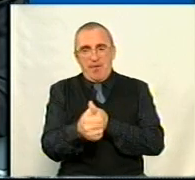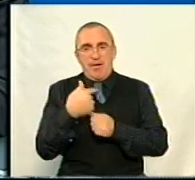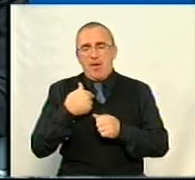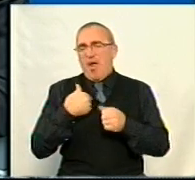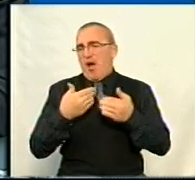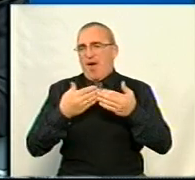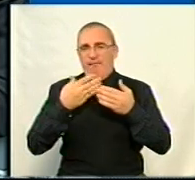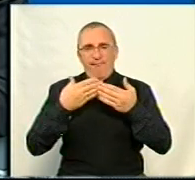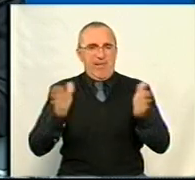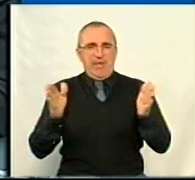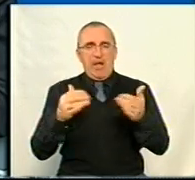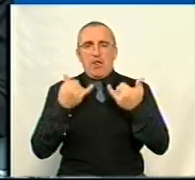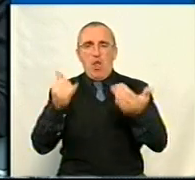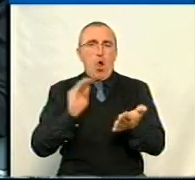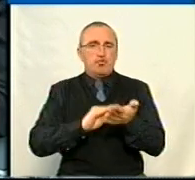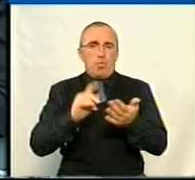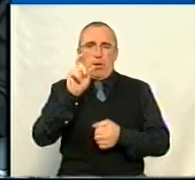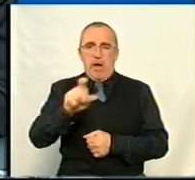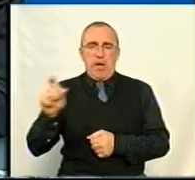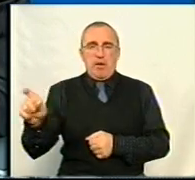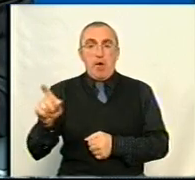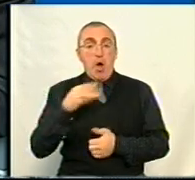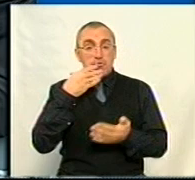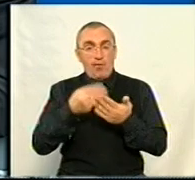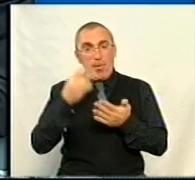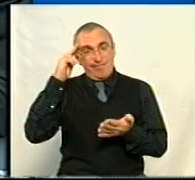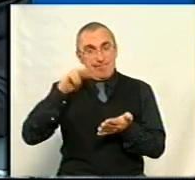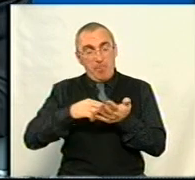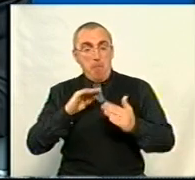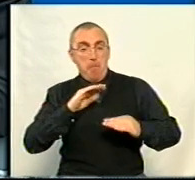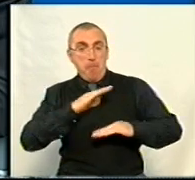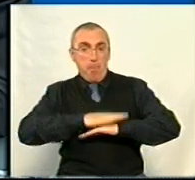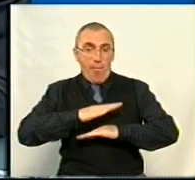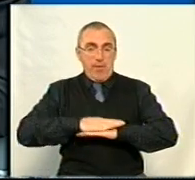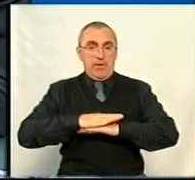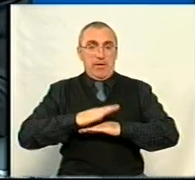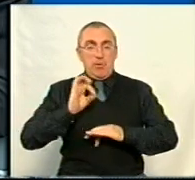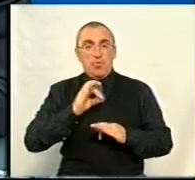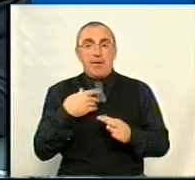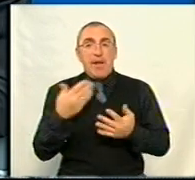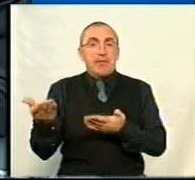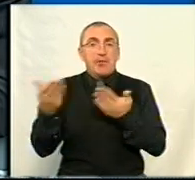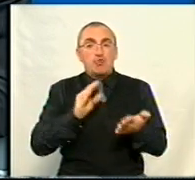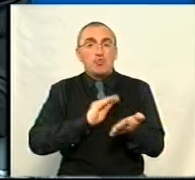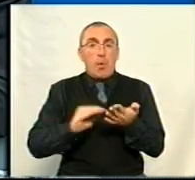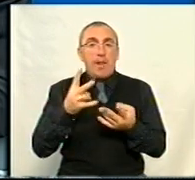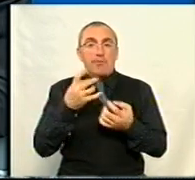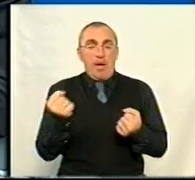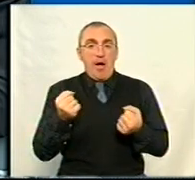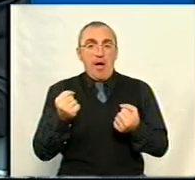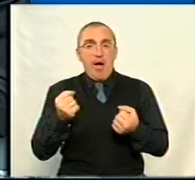відкритий для журналістів. А щодо своєї тактики, поведінки, власне, чому не запрошувати журналістів на